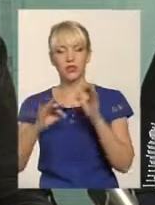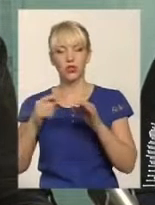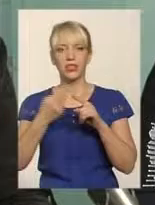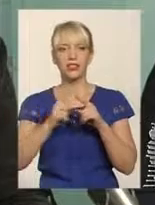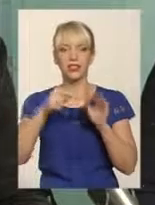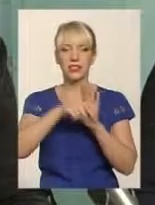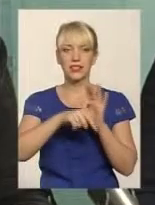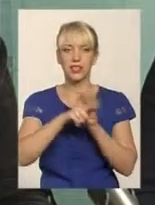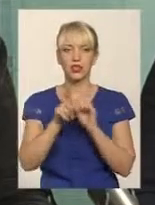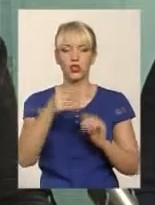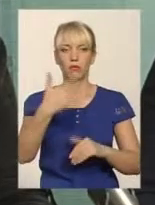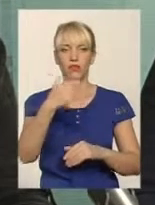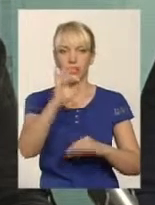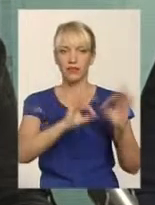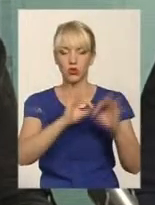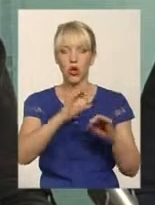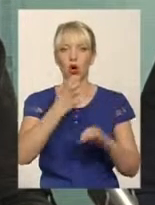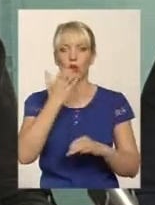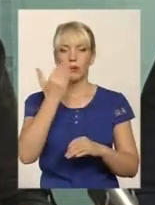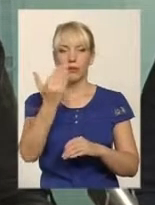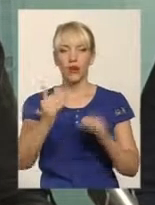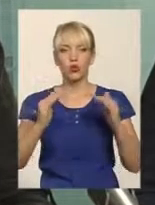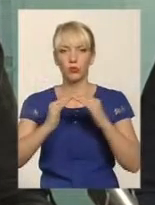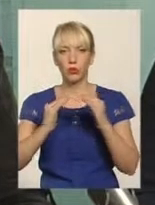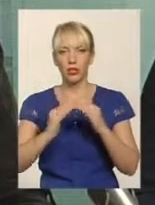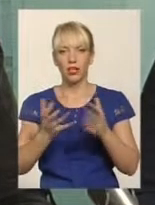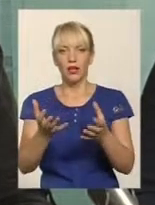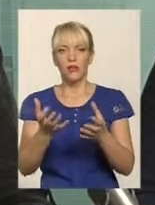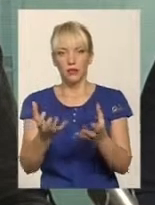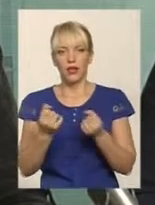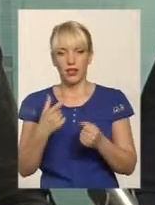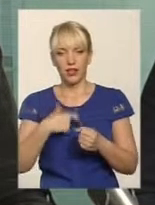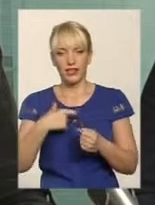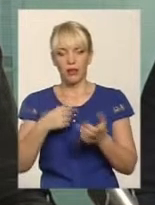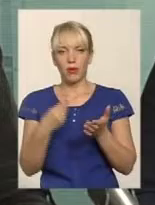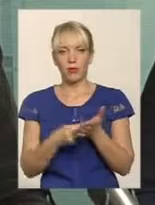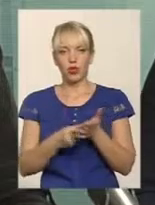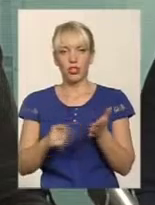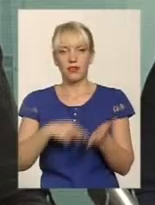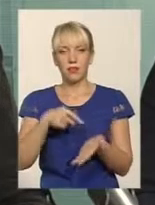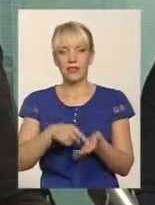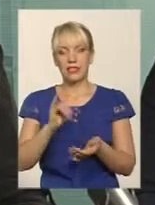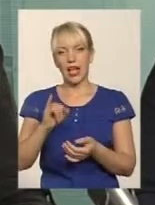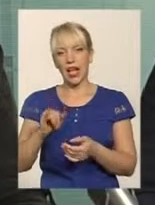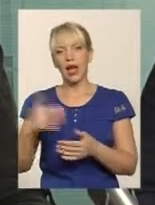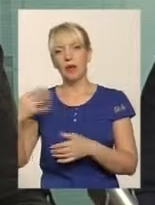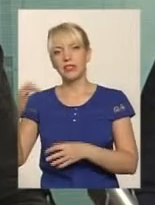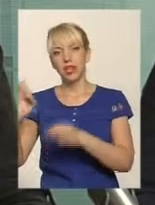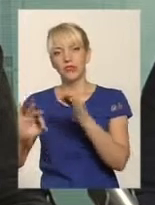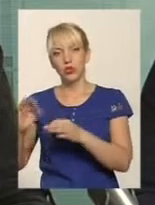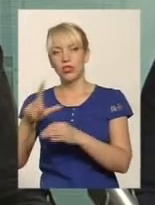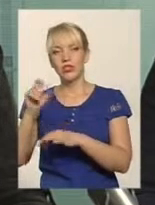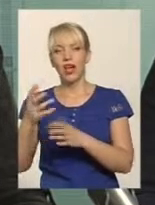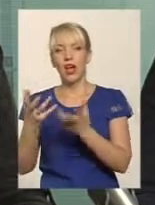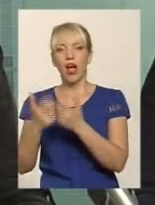означає, що 50% з утеплення вашого будинку приймає на себе міський бюджет, 50% за рахунок мешканців. Це досить